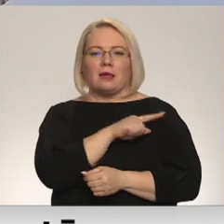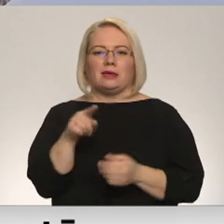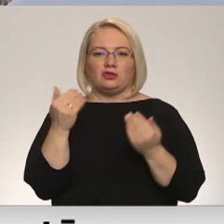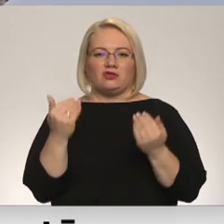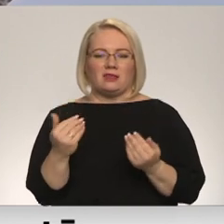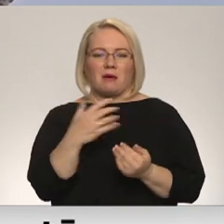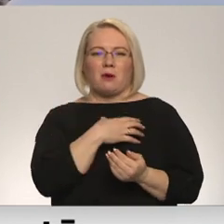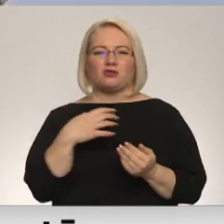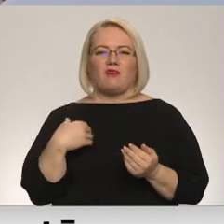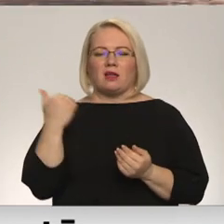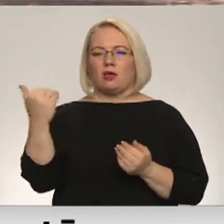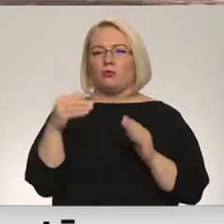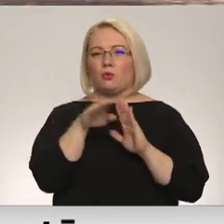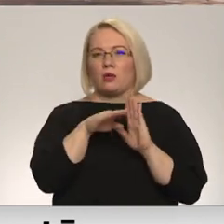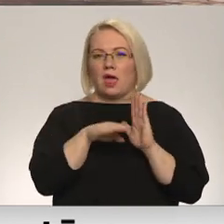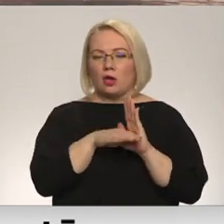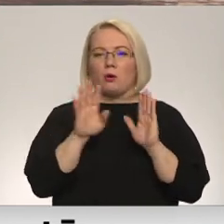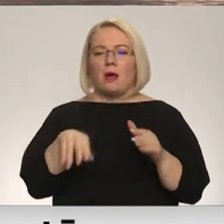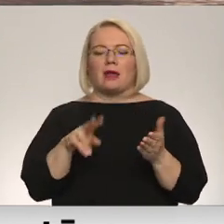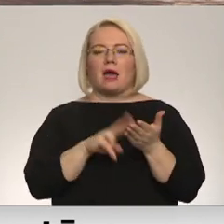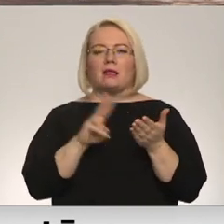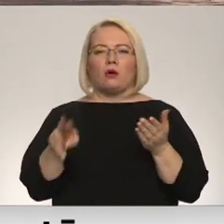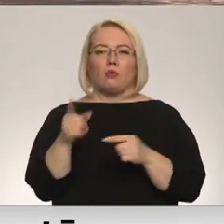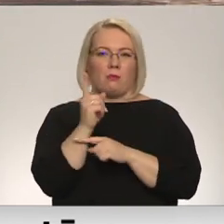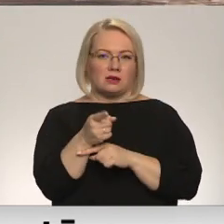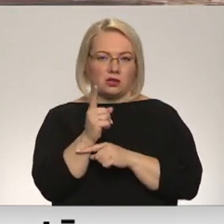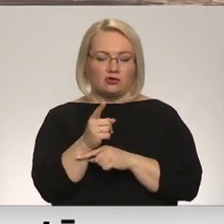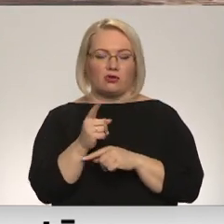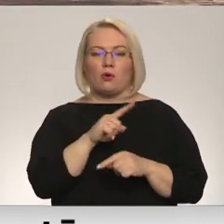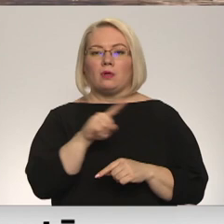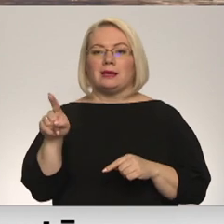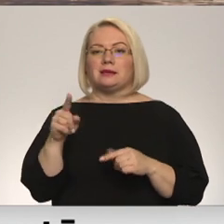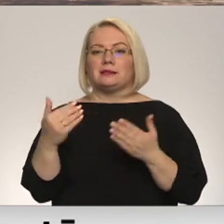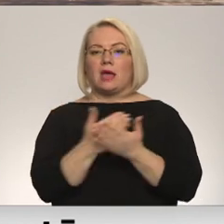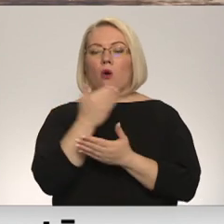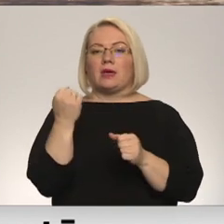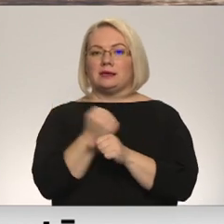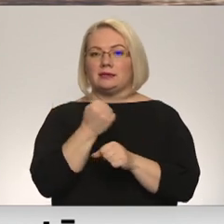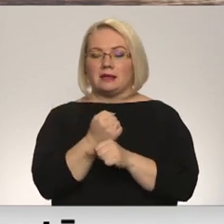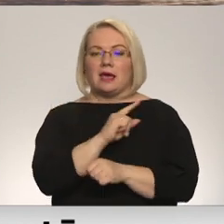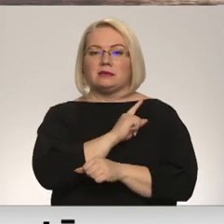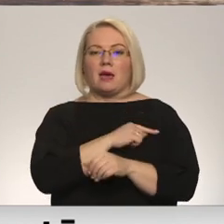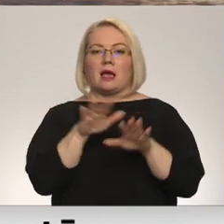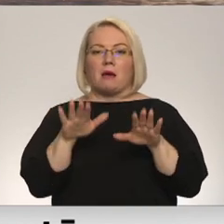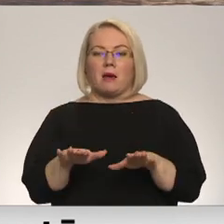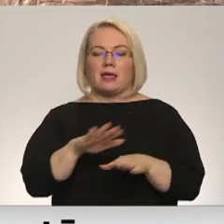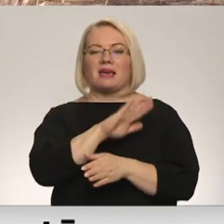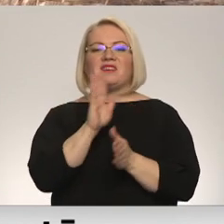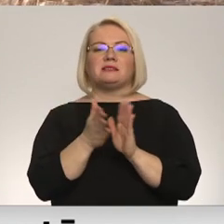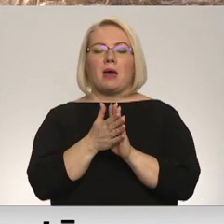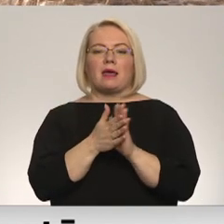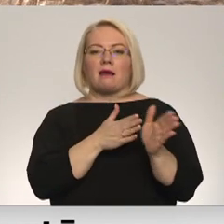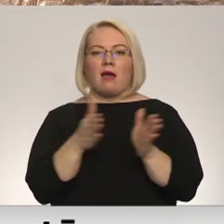pašvaldības saistošie noteikumi par licencēto makšķirēšanu. Un līdz jaunu izstrādēji spēkā ir vispārējā kārtība,